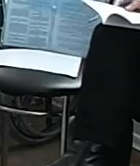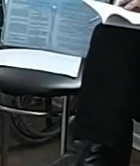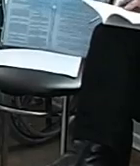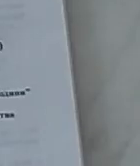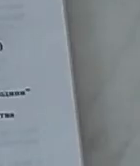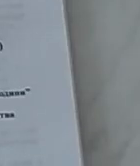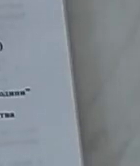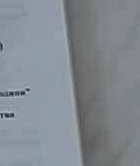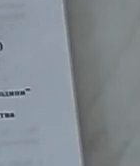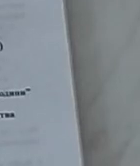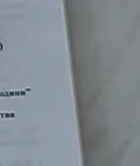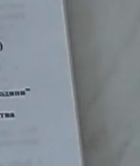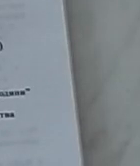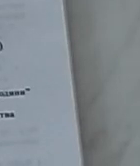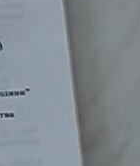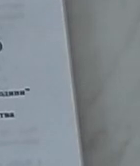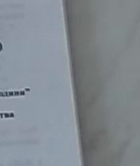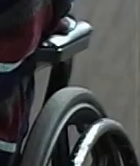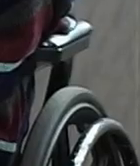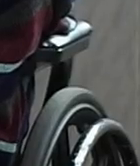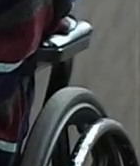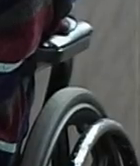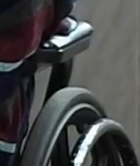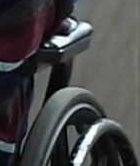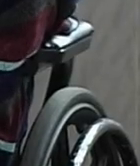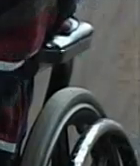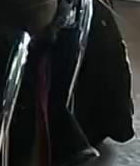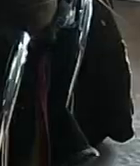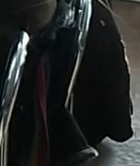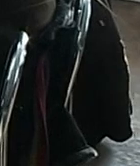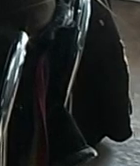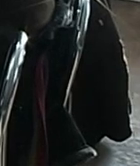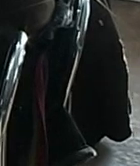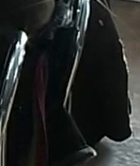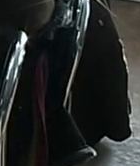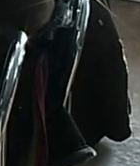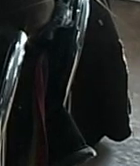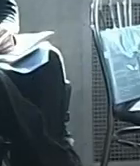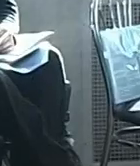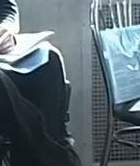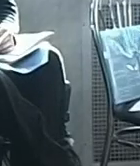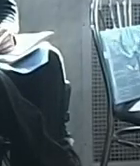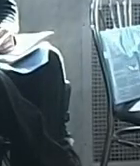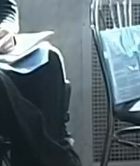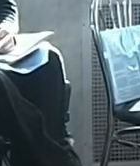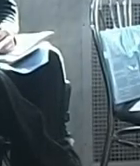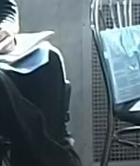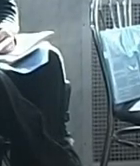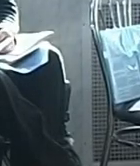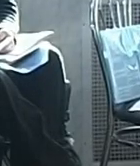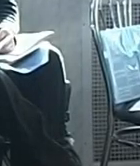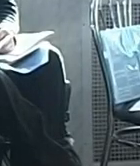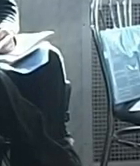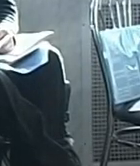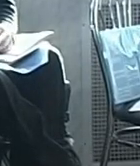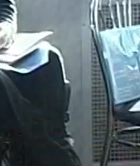Реїса створила і протягом багатьох років очолювала громадську організацію «Гармонія» та Центр соціально-психологічної реабілітації